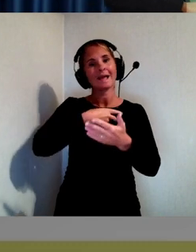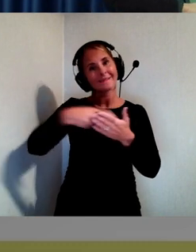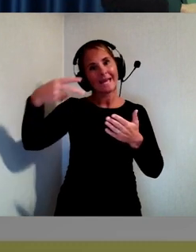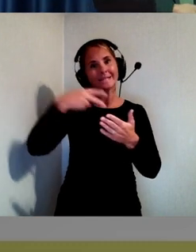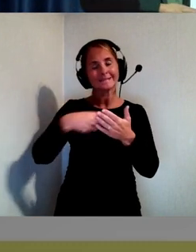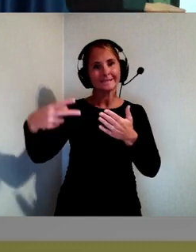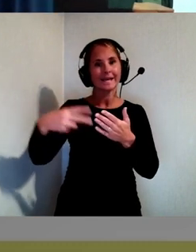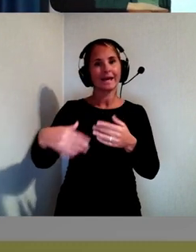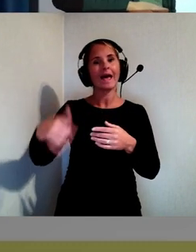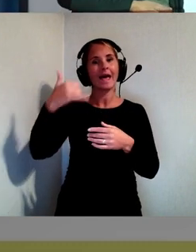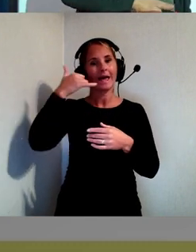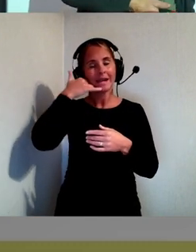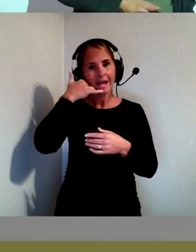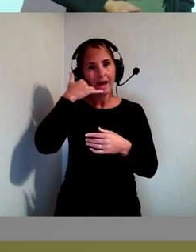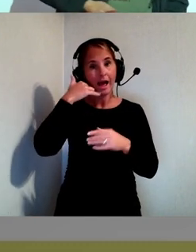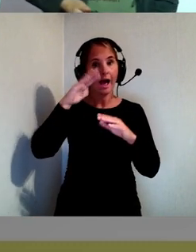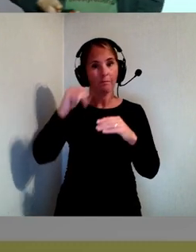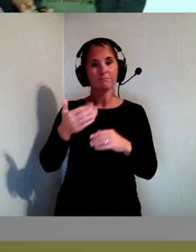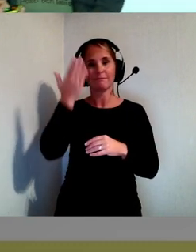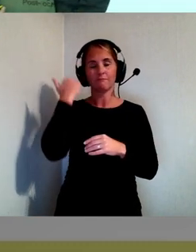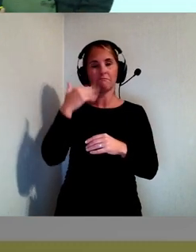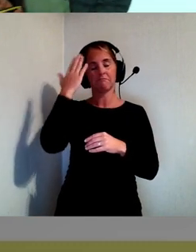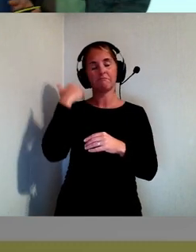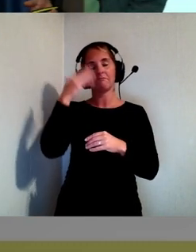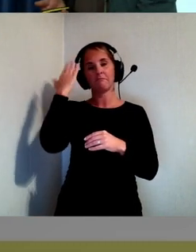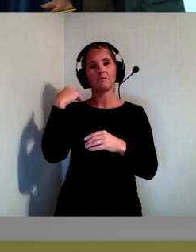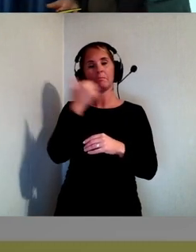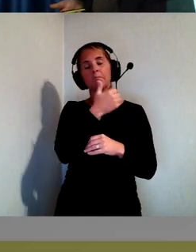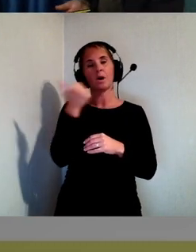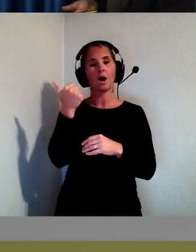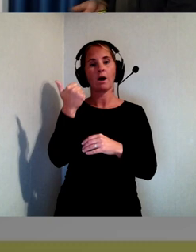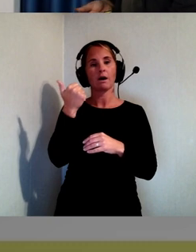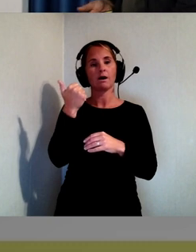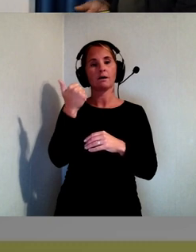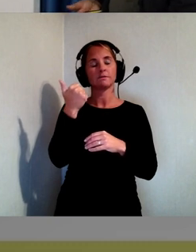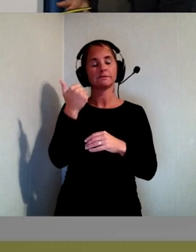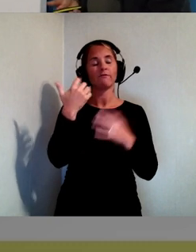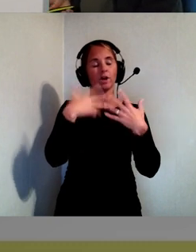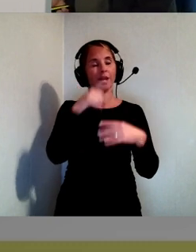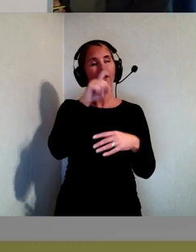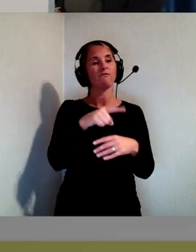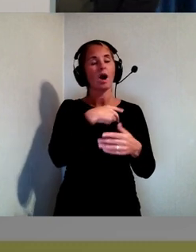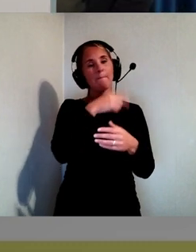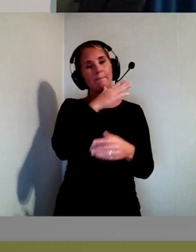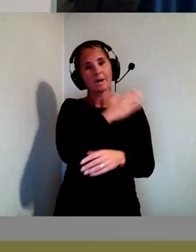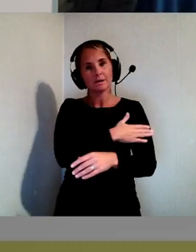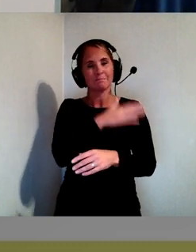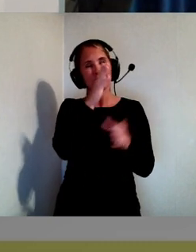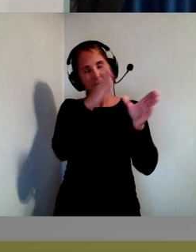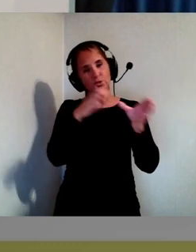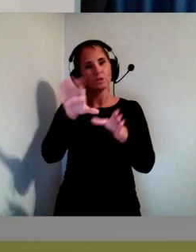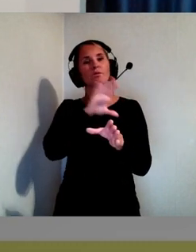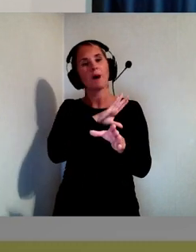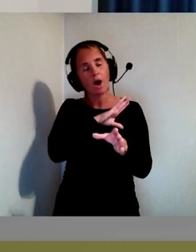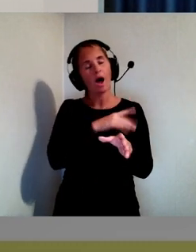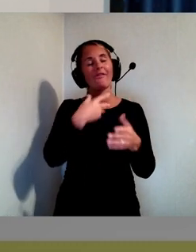har tidigare varit förbehållet personer som har haft texttelefoner, som har skrivits ut